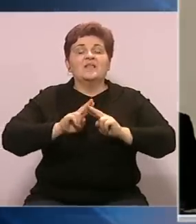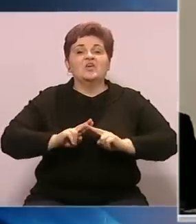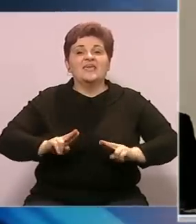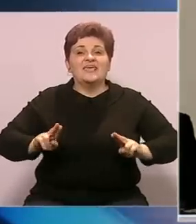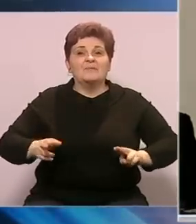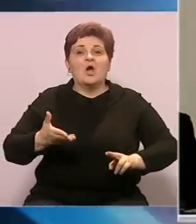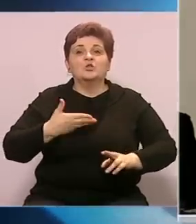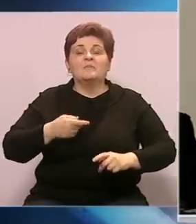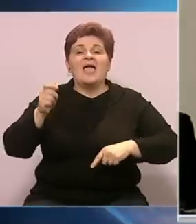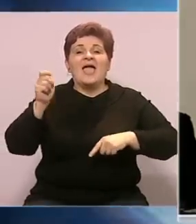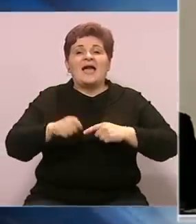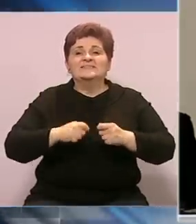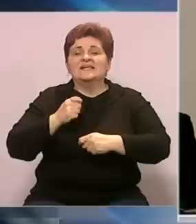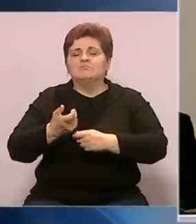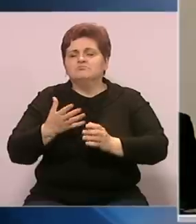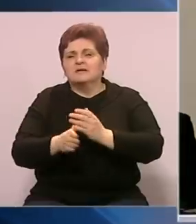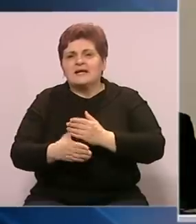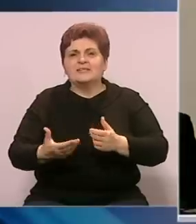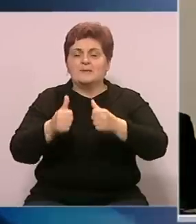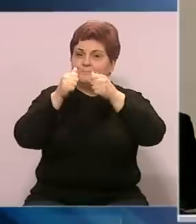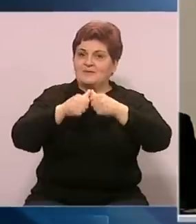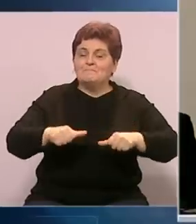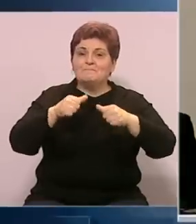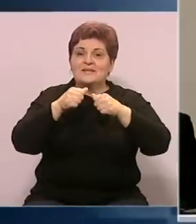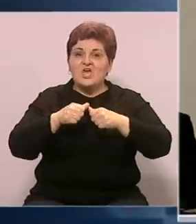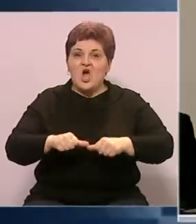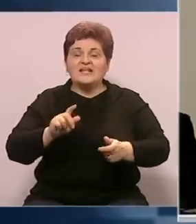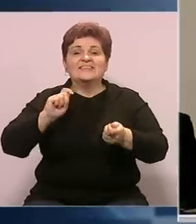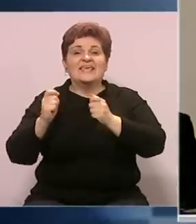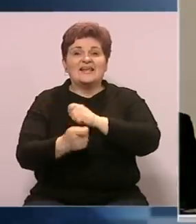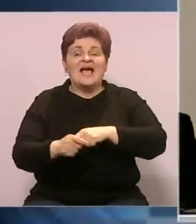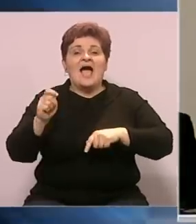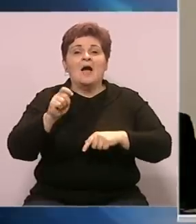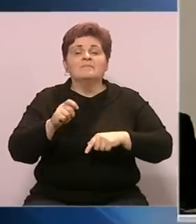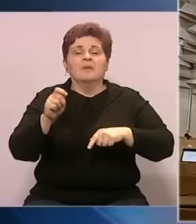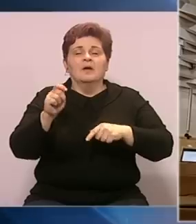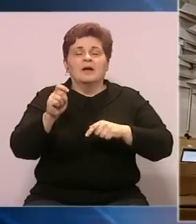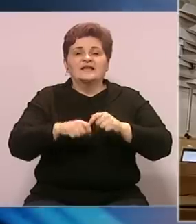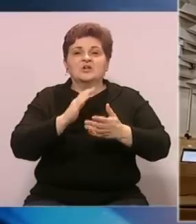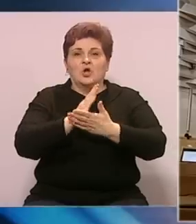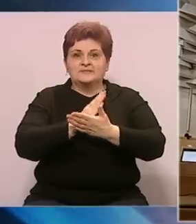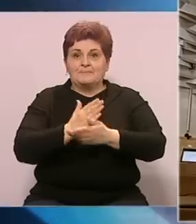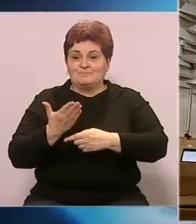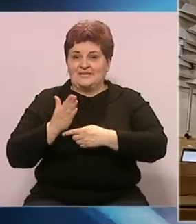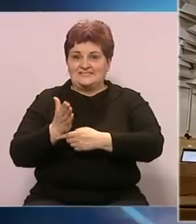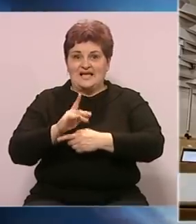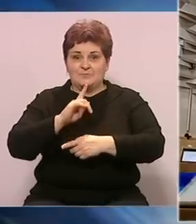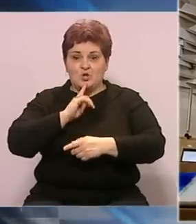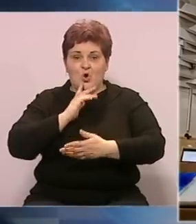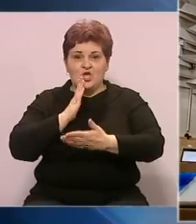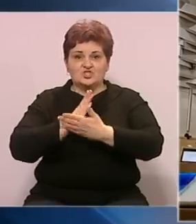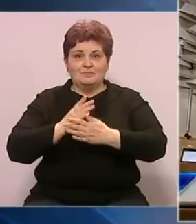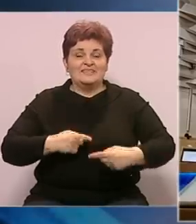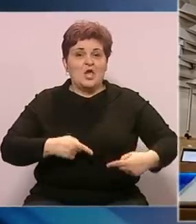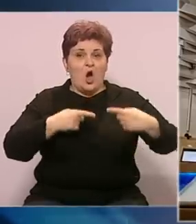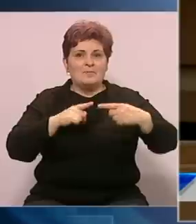stečenom kaznjenim dijelima. Prioriteti su i daljna reforma kaznjenog zakonodavstva. Zastupnici koji će činiti oporbu